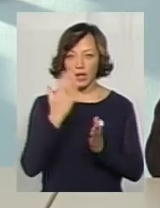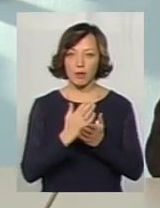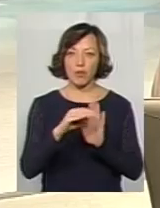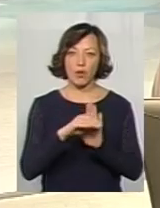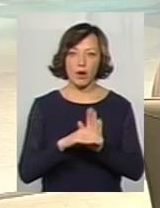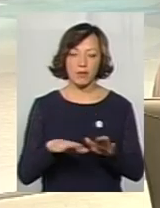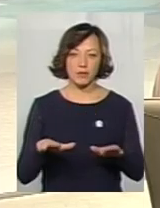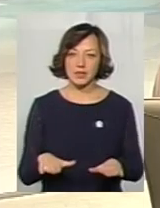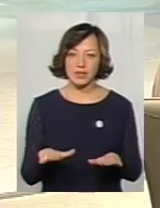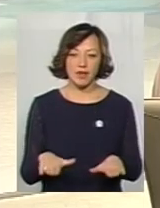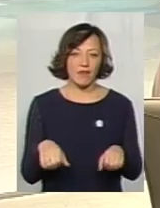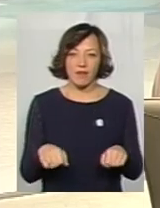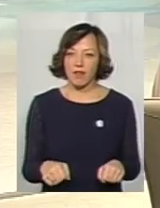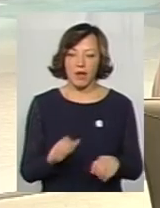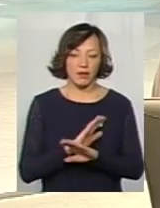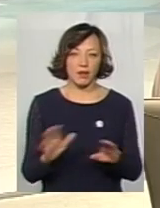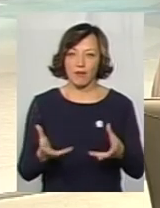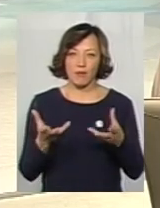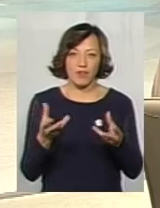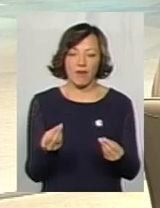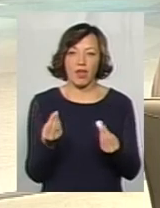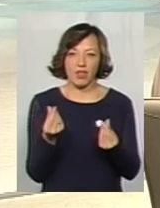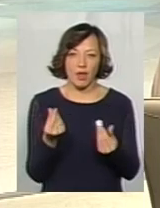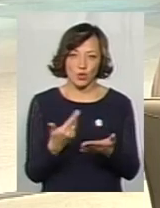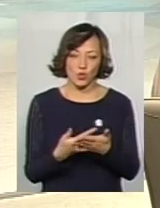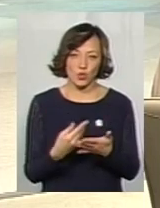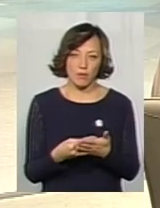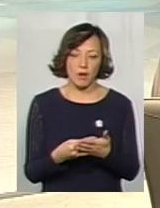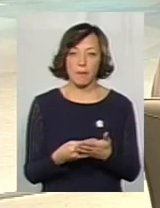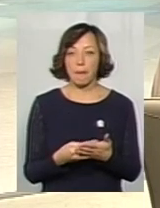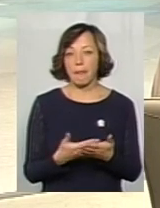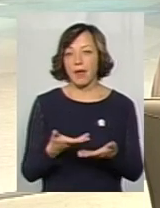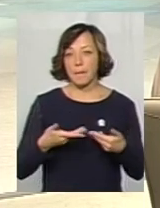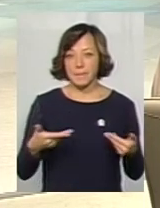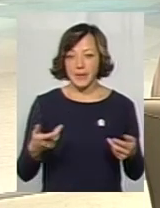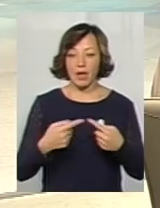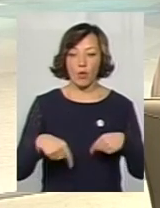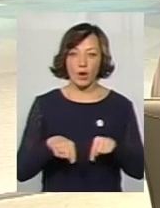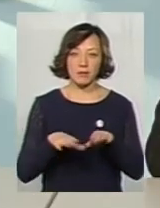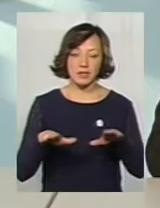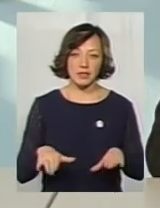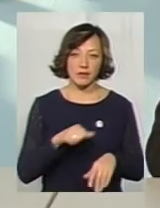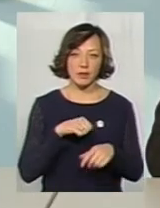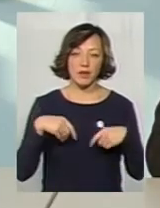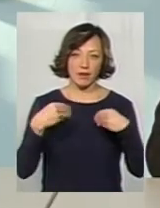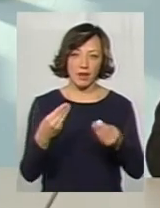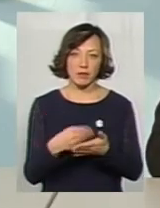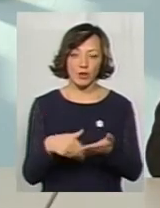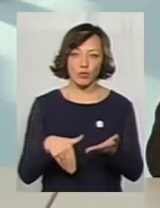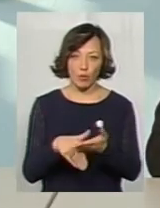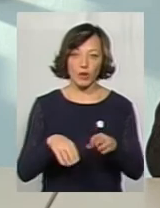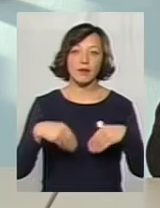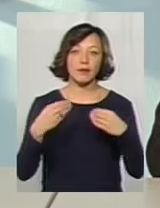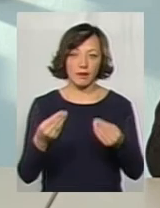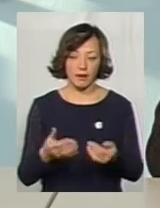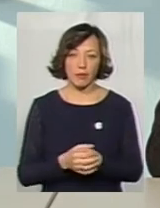І орган місцевого самоврядування не впливає на суми. Ми, як орган місцевого самоврядування, маємо право надавати матеріальну допомогу, і ми її